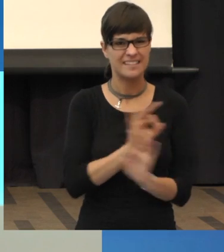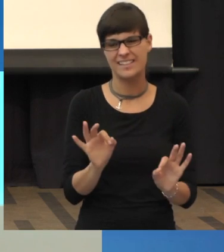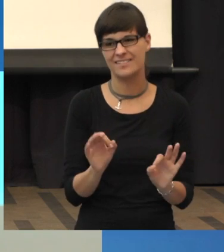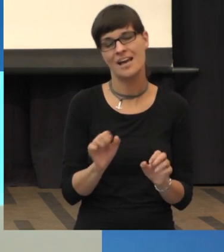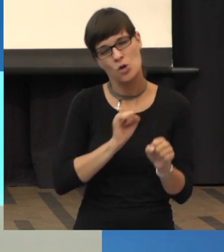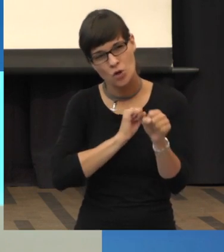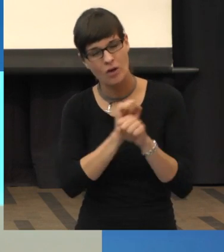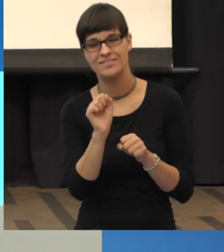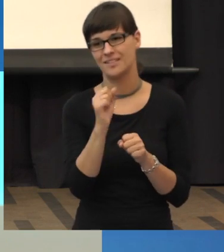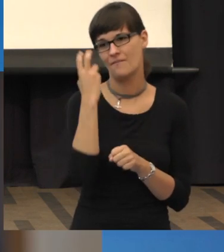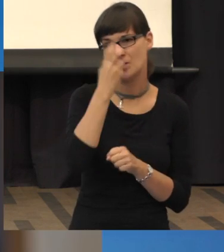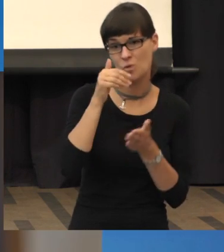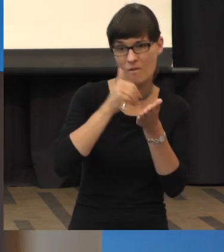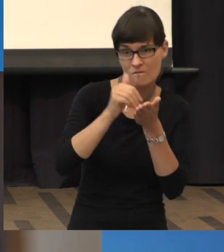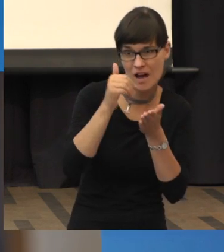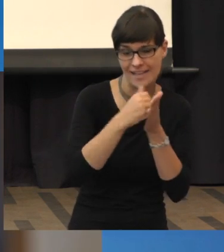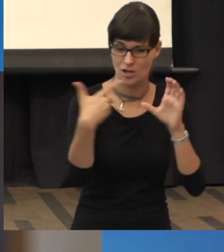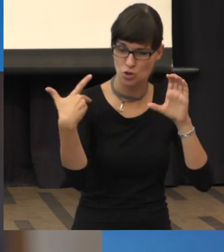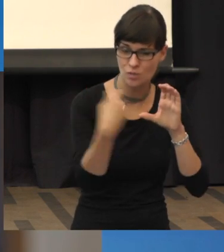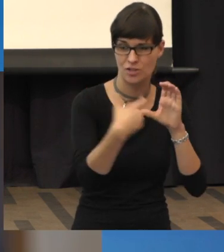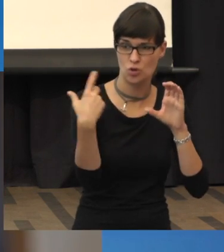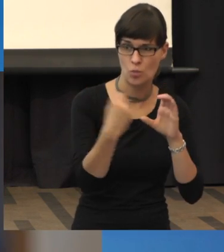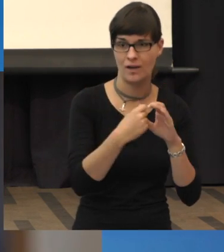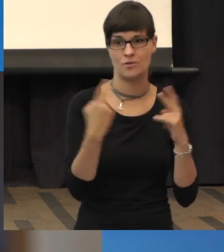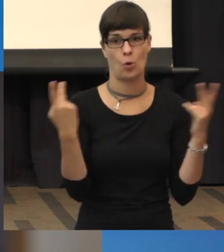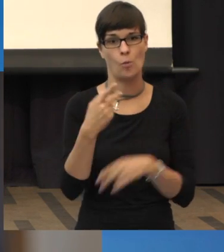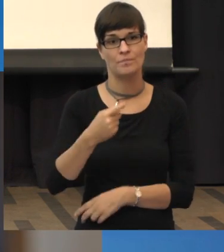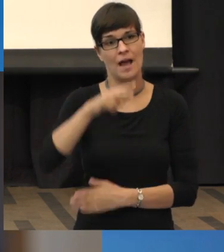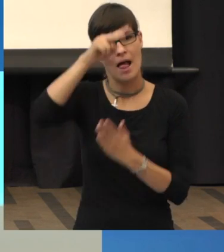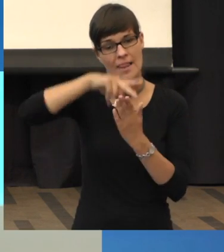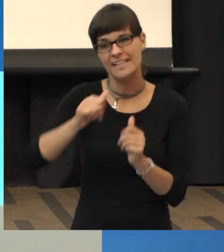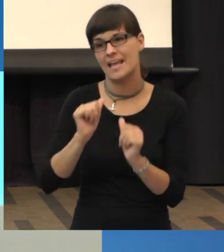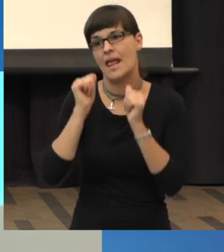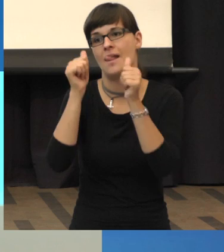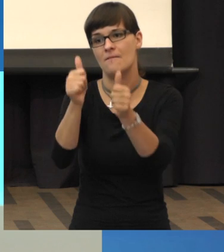dass dann hier die vergrößernden Sehhilfen Ihnen dann eben helfen.